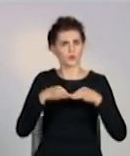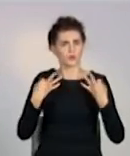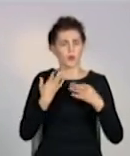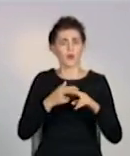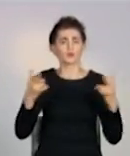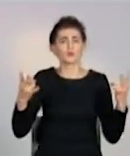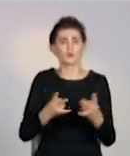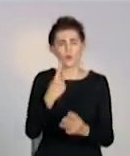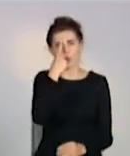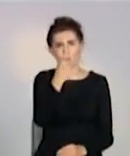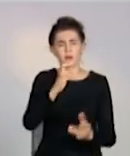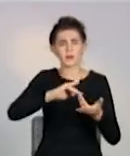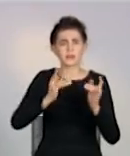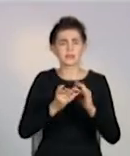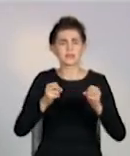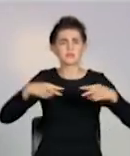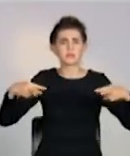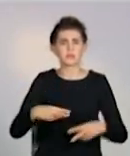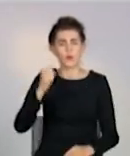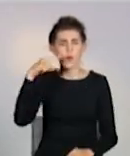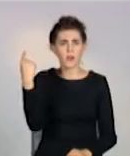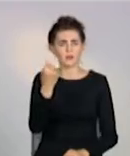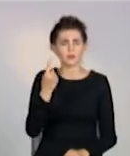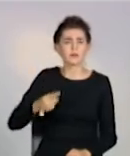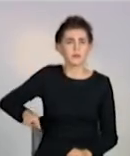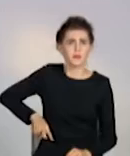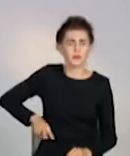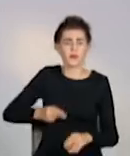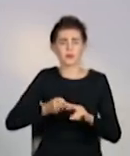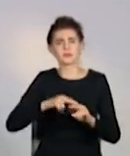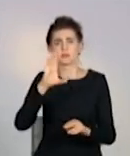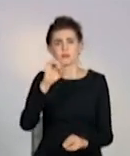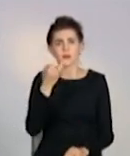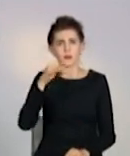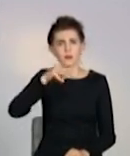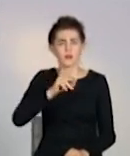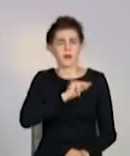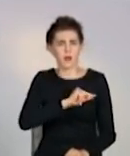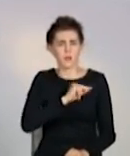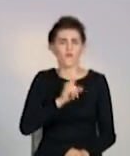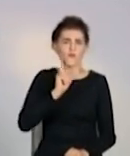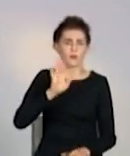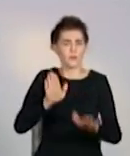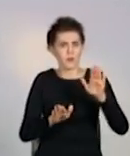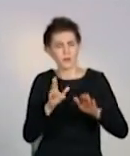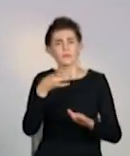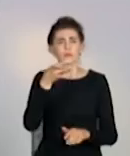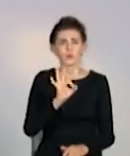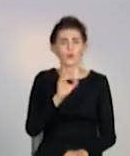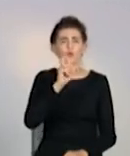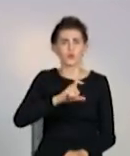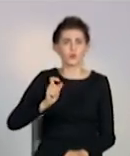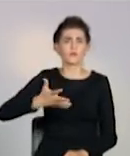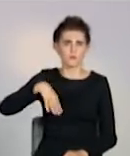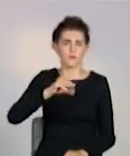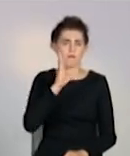звернутися до інтернет-приймальні обласної адміністрації. Поки сайт працює з перебоями, втім багатьом людям дозвіл отримати